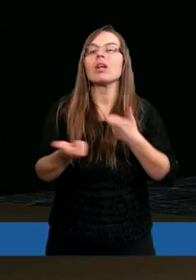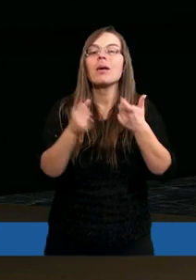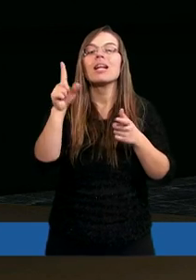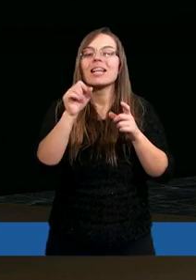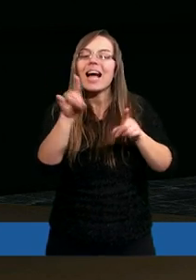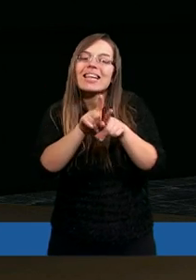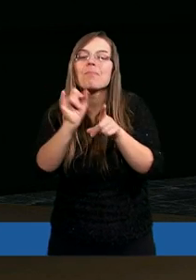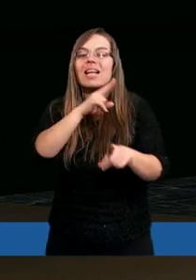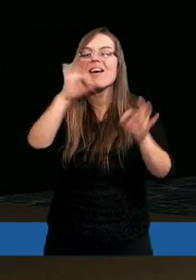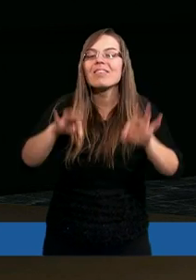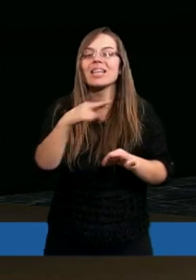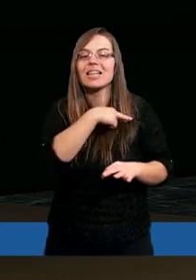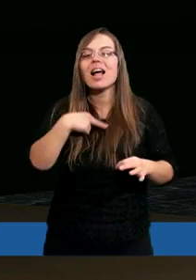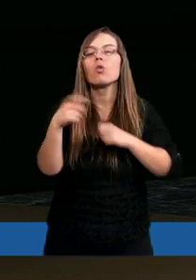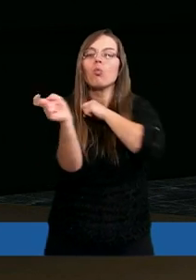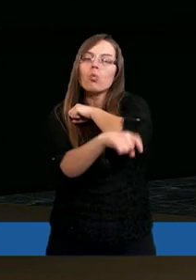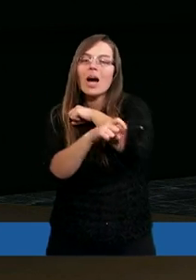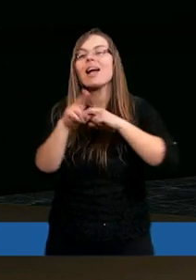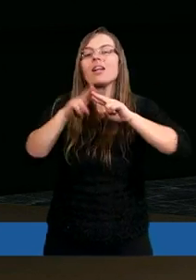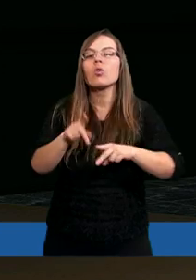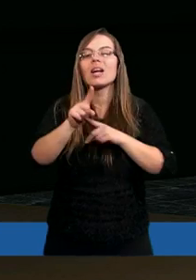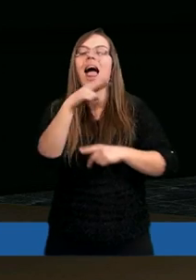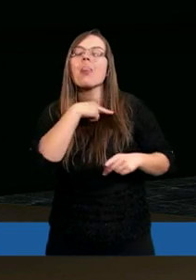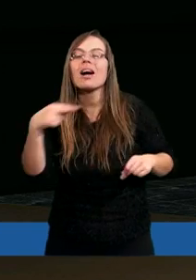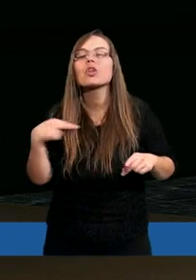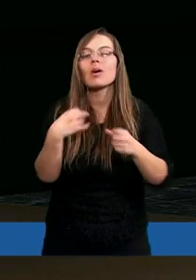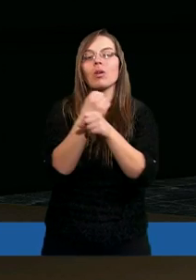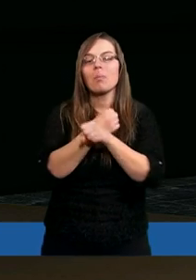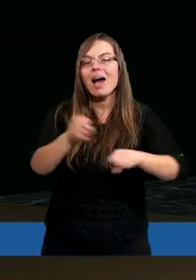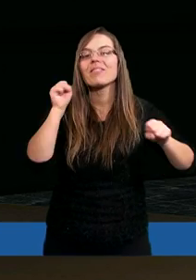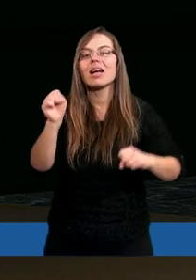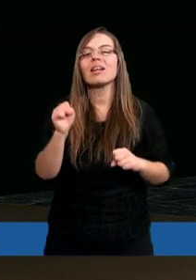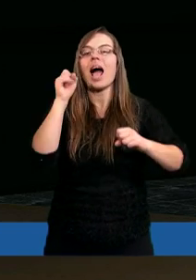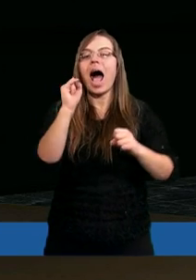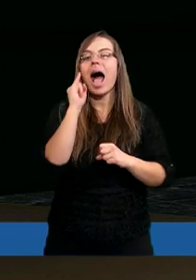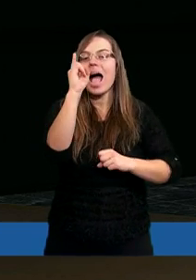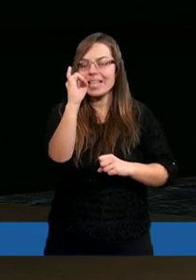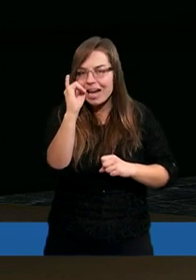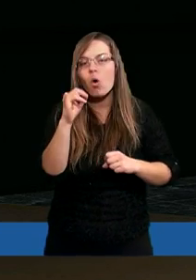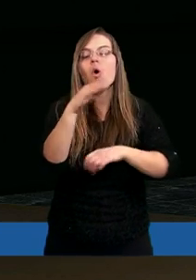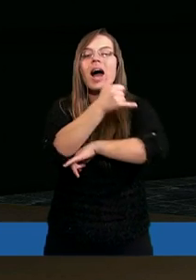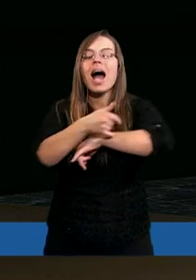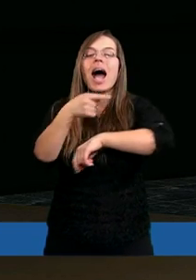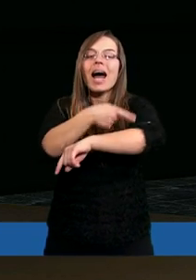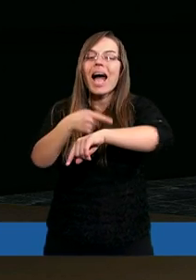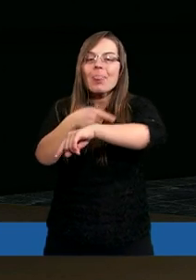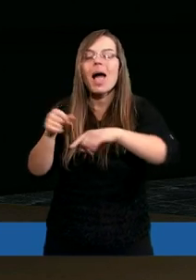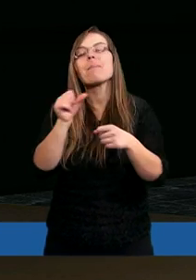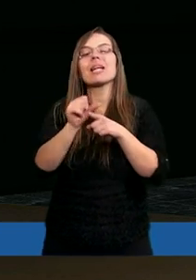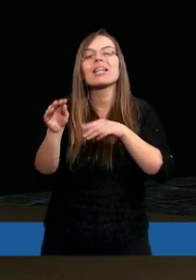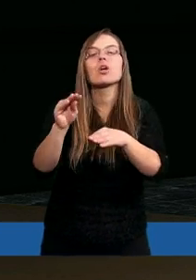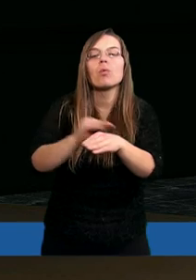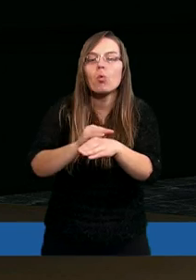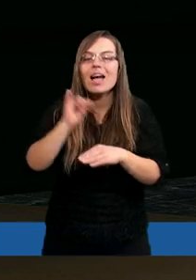starty za winy nasze, ukarany został dla naszego zbawienia, a jego ranami jesteśmy